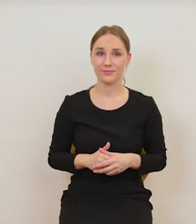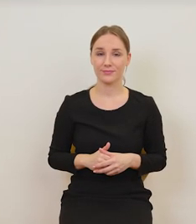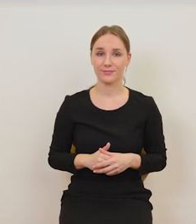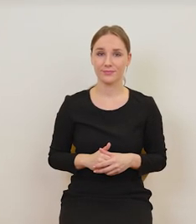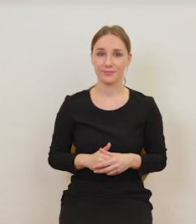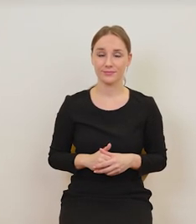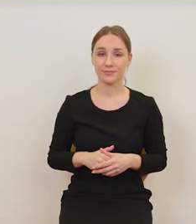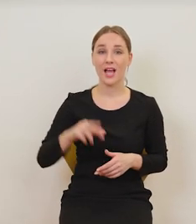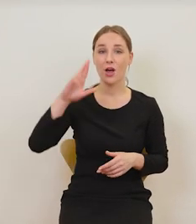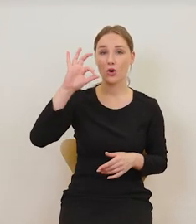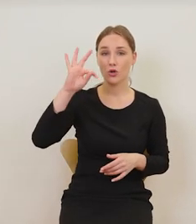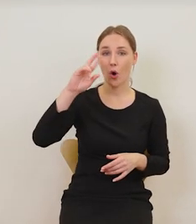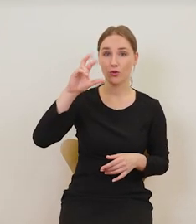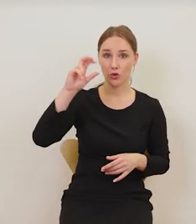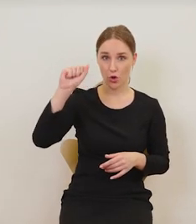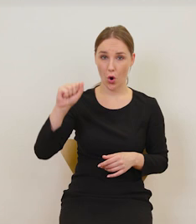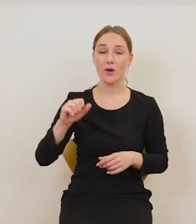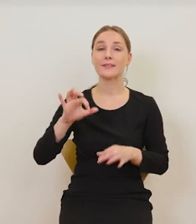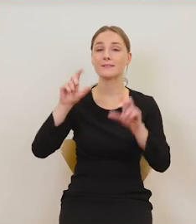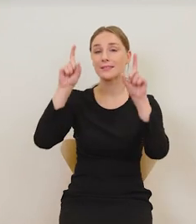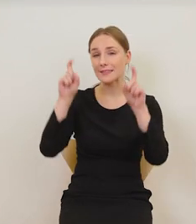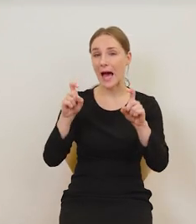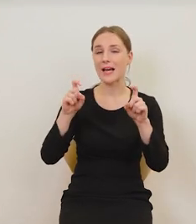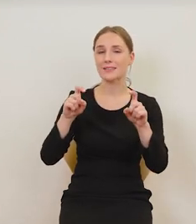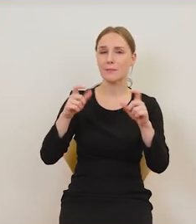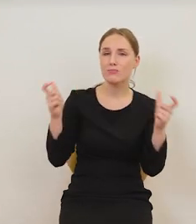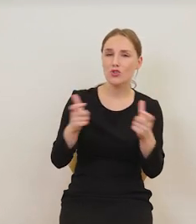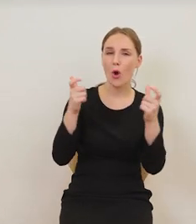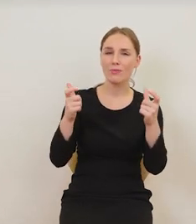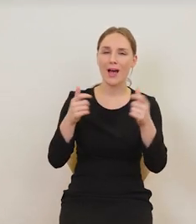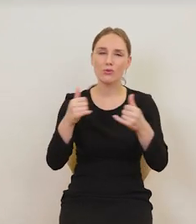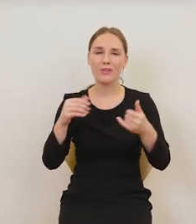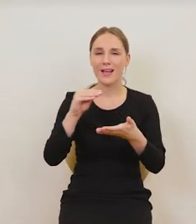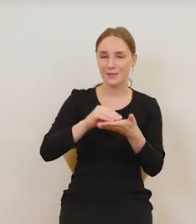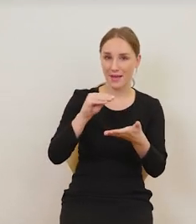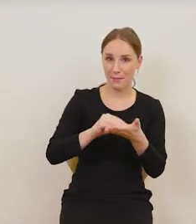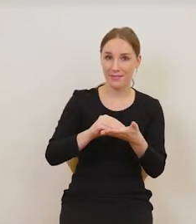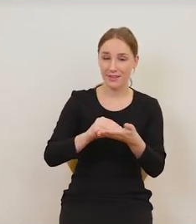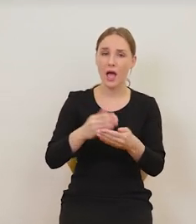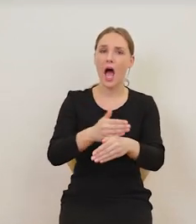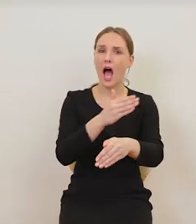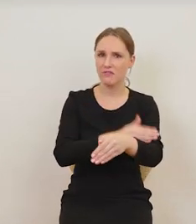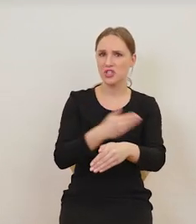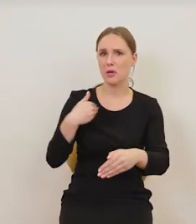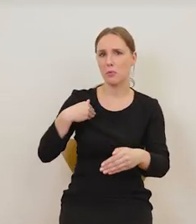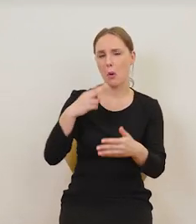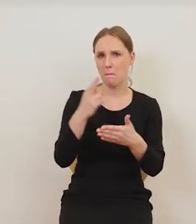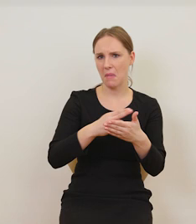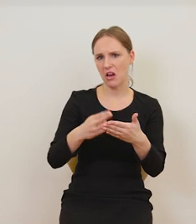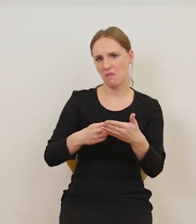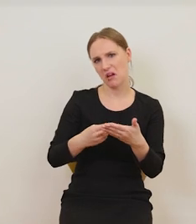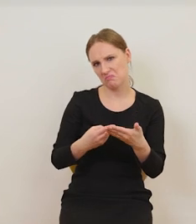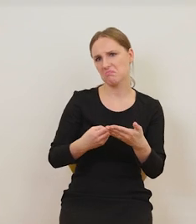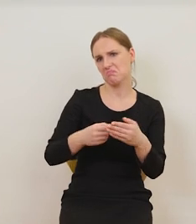Zanim Rotko zaczął swoją przygodę z takimi eksperymentami, malował całkiem przyzwoicie, tak bym to